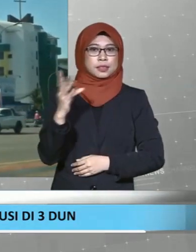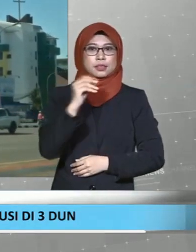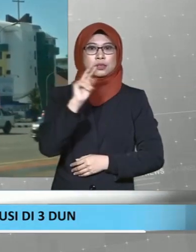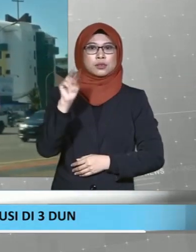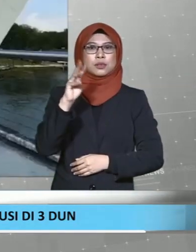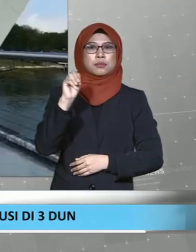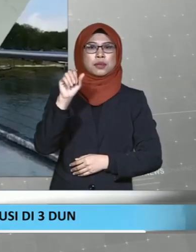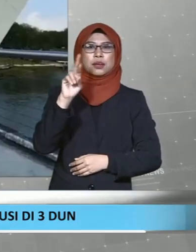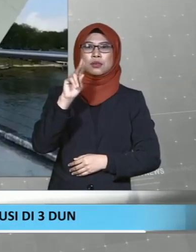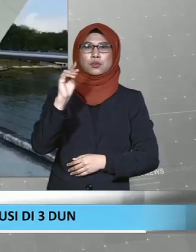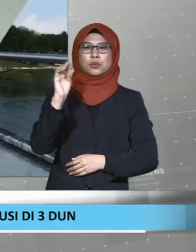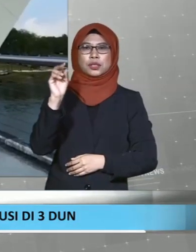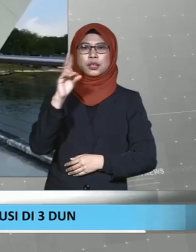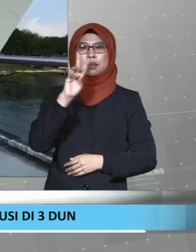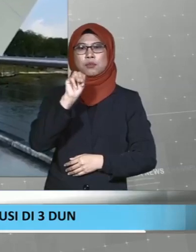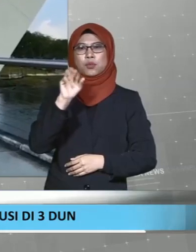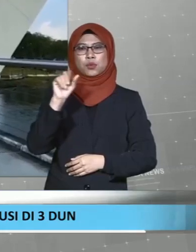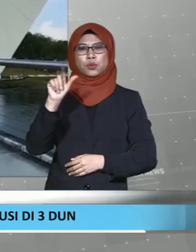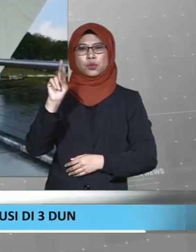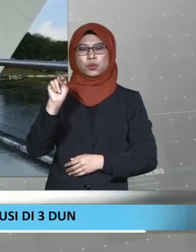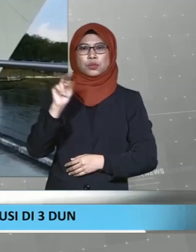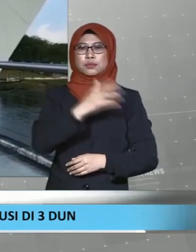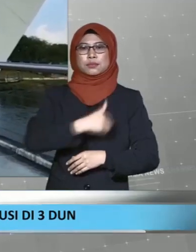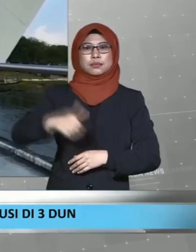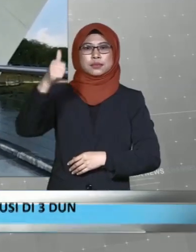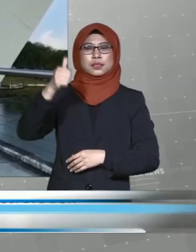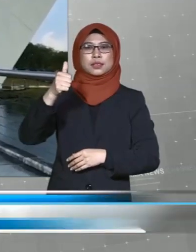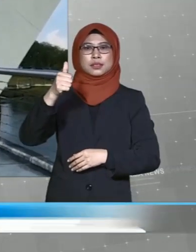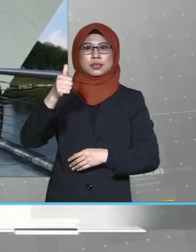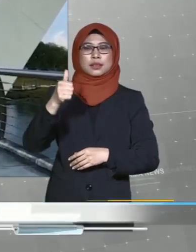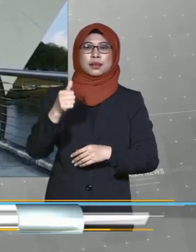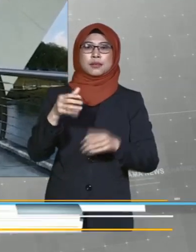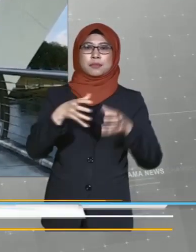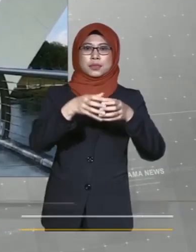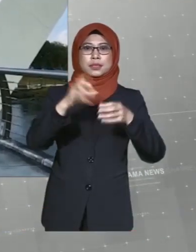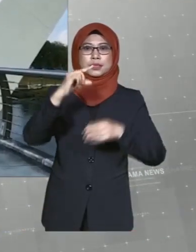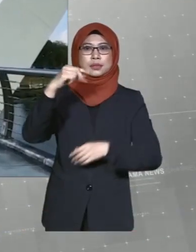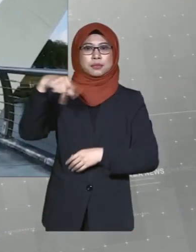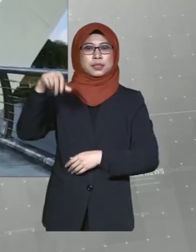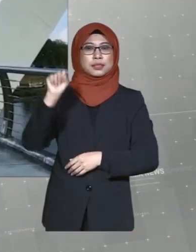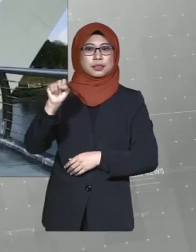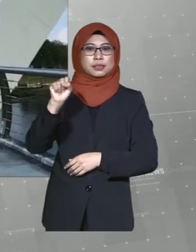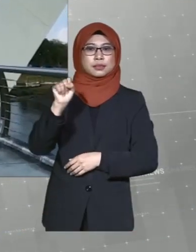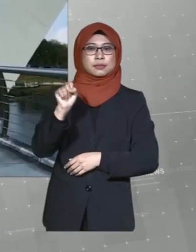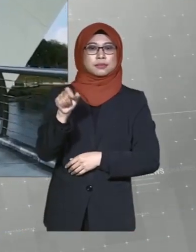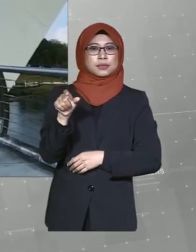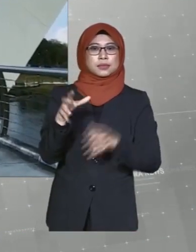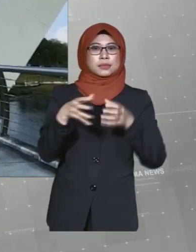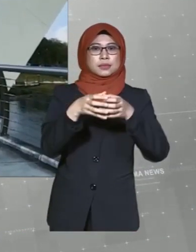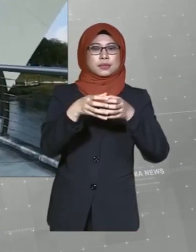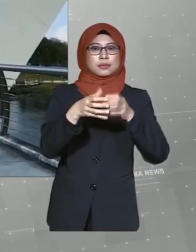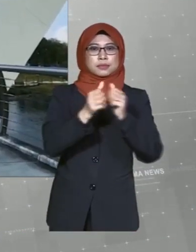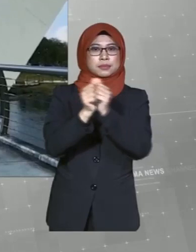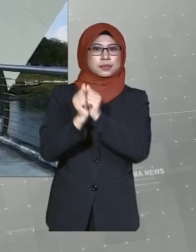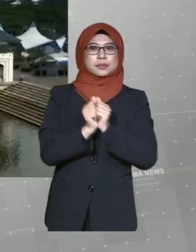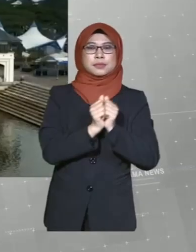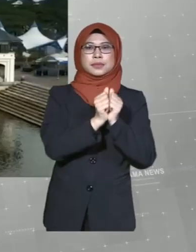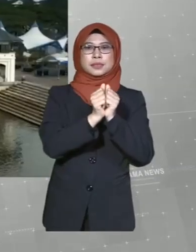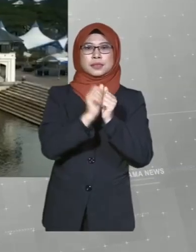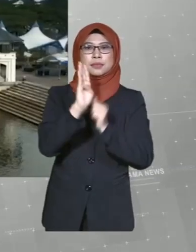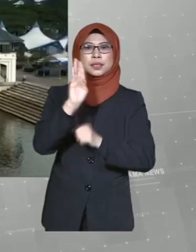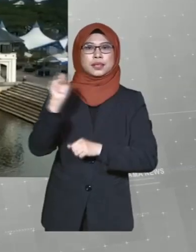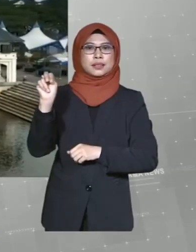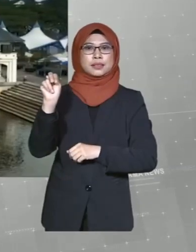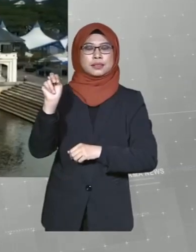Dun Marudi, Mulu dan Telang Usan dimenangi gabungan Parti Sarawak atau GPS yang merupakan rakan sekutu barisan nasional